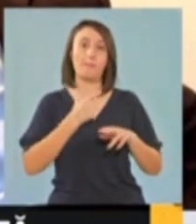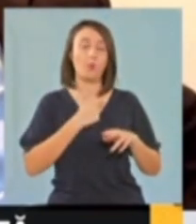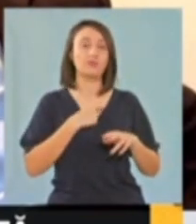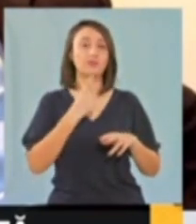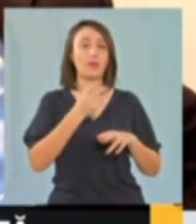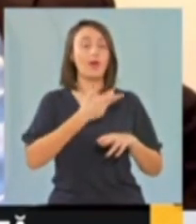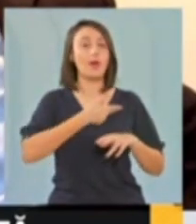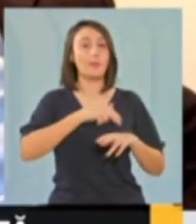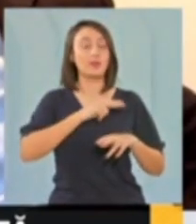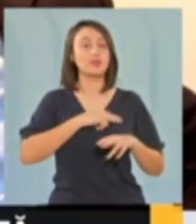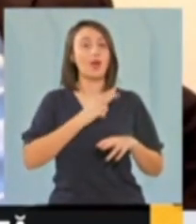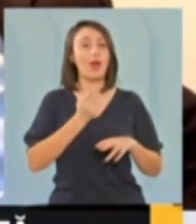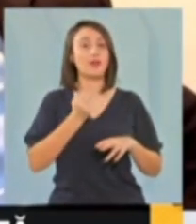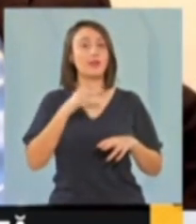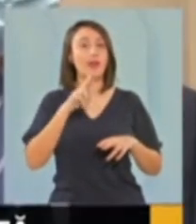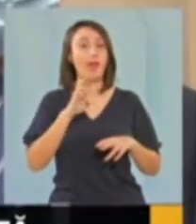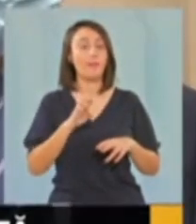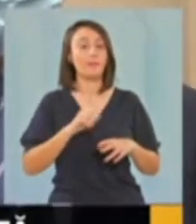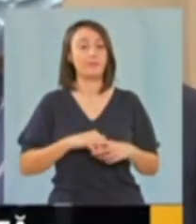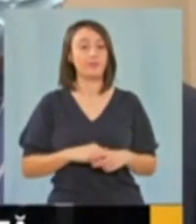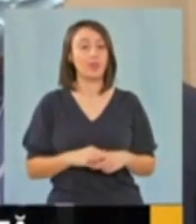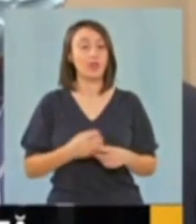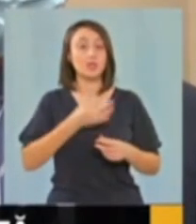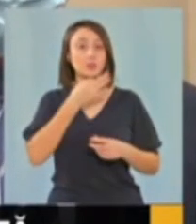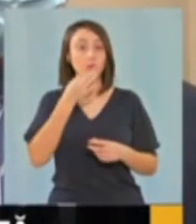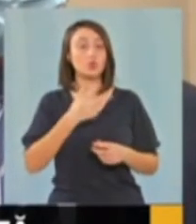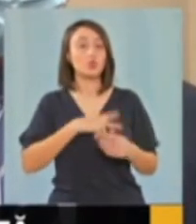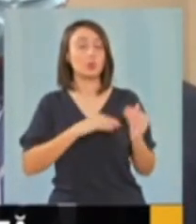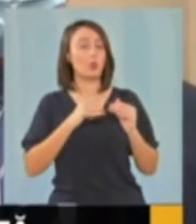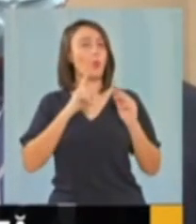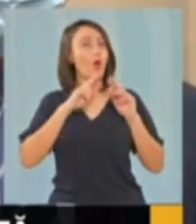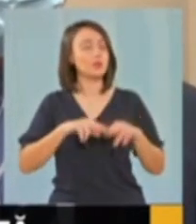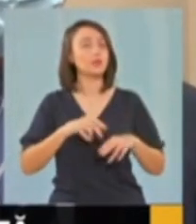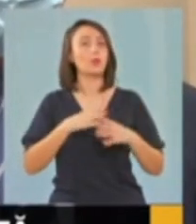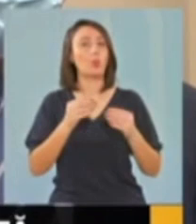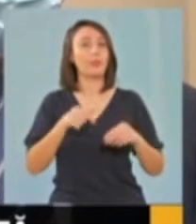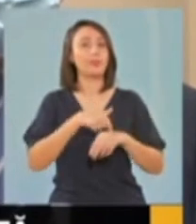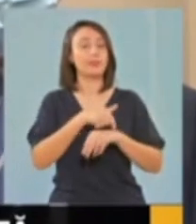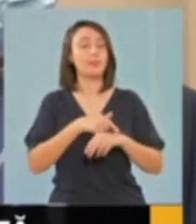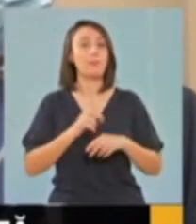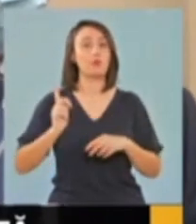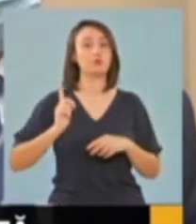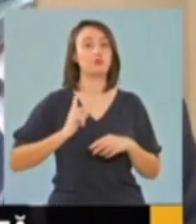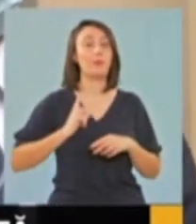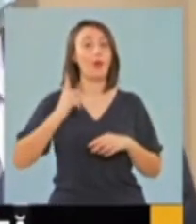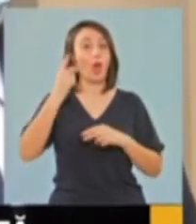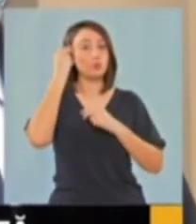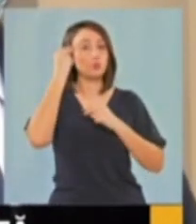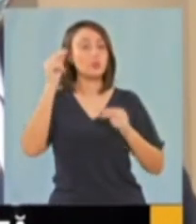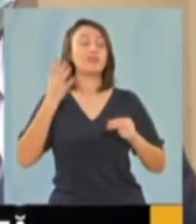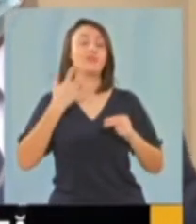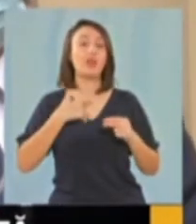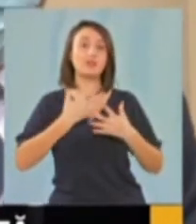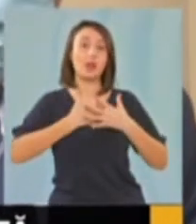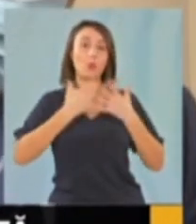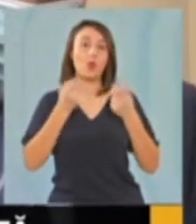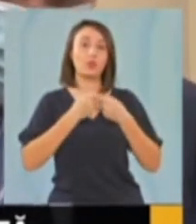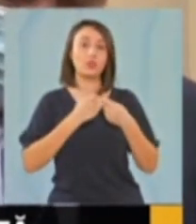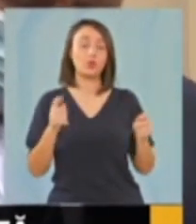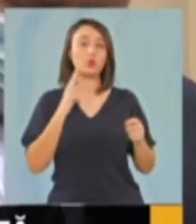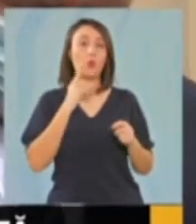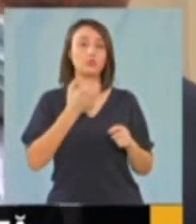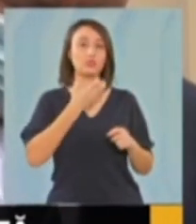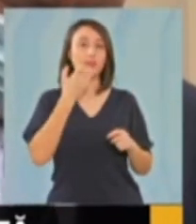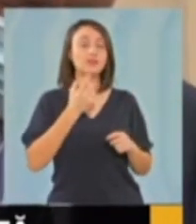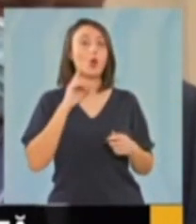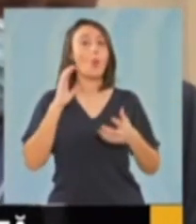reprezentațiilor ANR-e. Replica PSD nu s-a lăsat mult timp așteptată. Marcel Ciolacu a anunțat că vrea să lămurească totul într-o